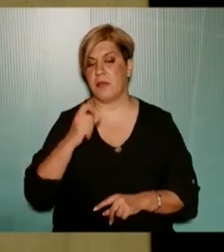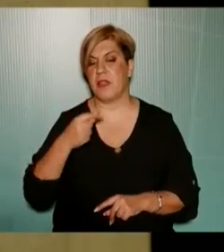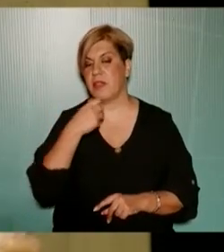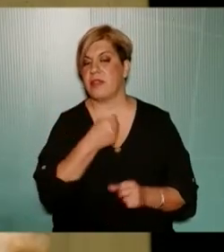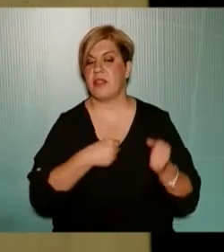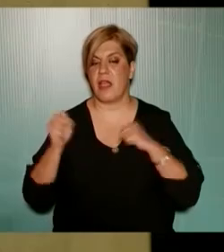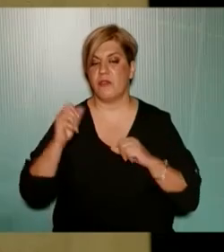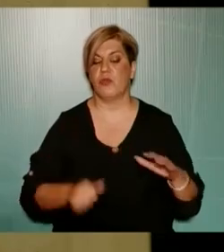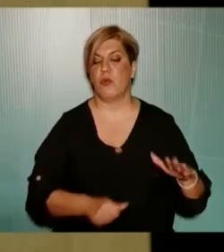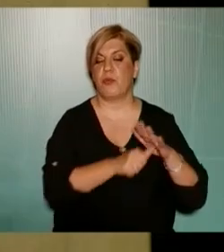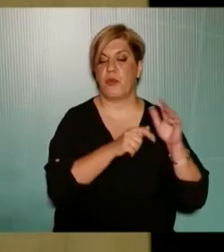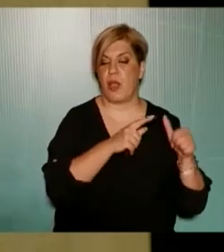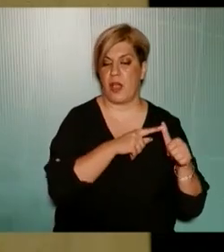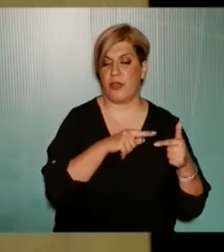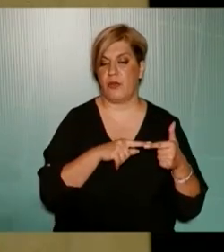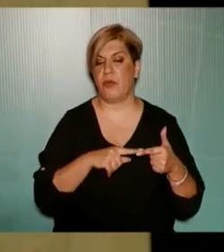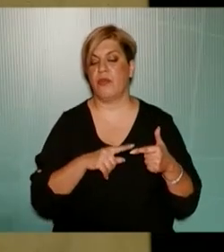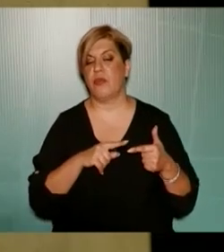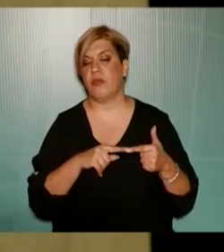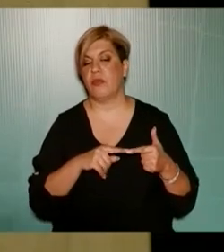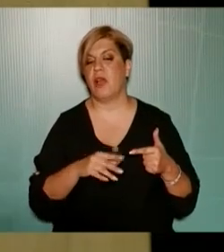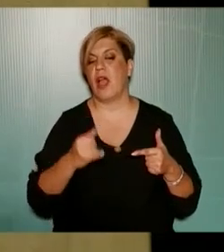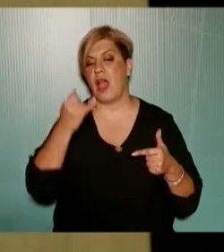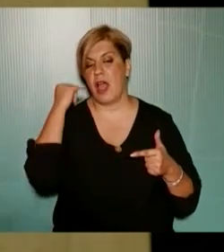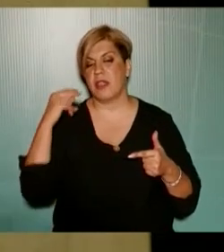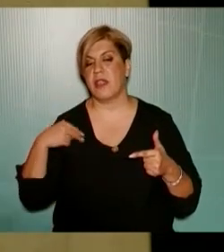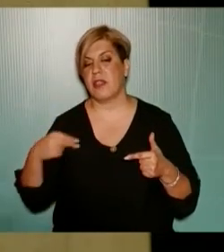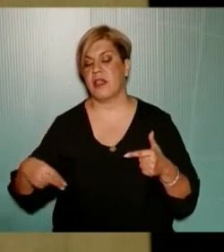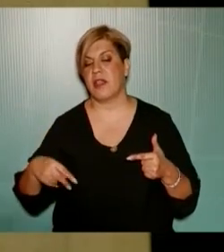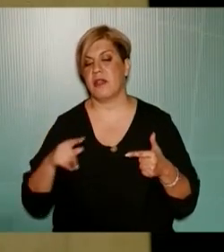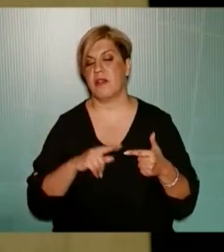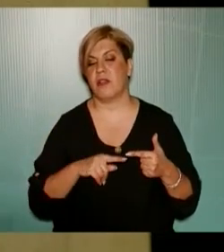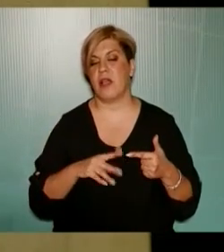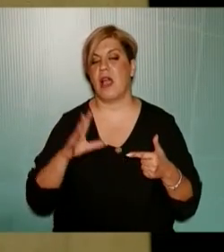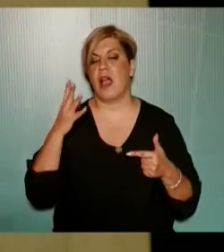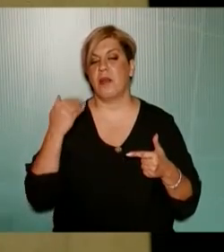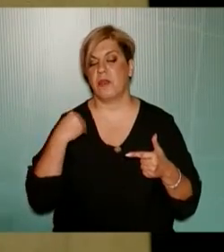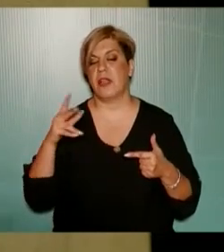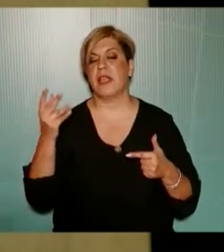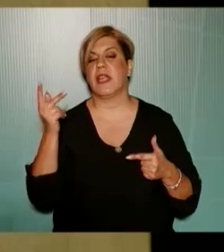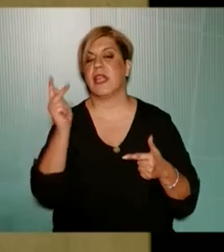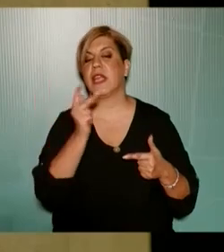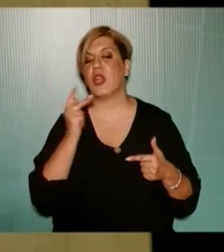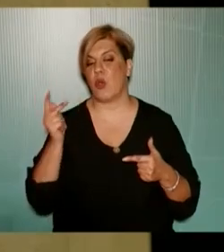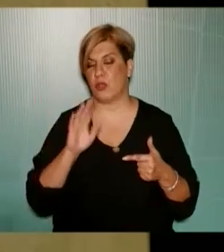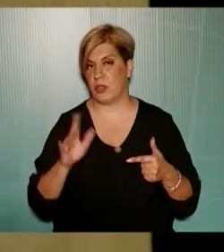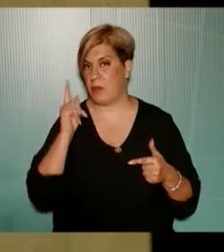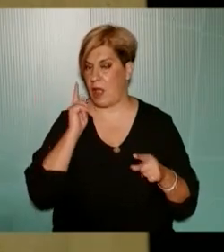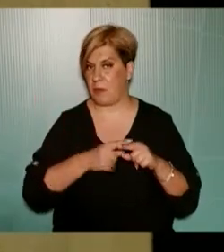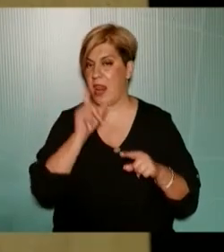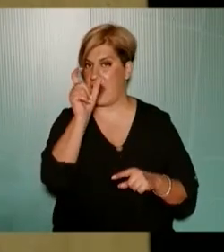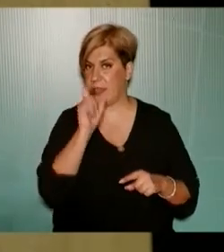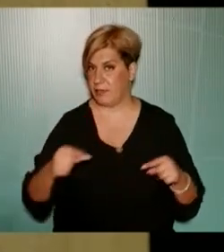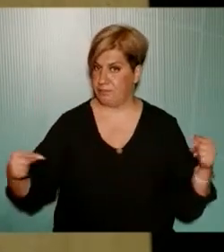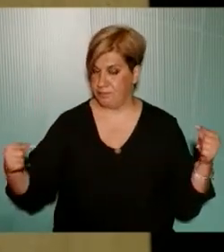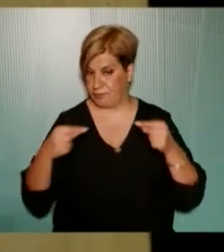διαφωνία του Προέδρου με τον αντίστοιχο αντιδήμαρχο αρμόδιο για τις κοινότητες και μάλιστα δεν ήταν απλώς λεκτική